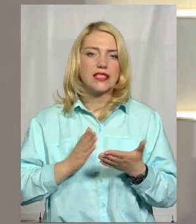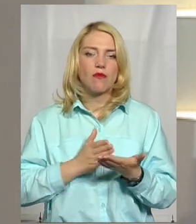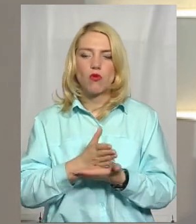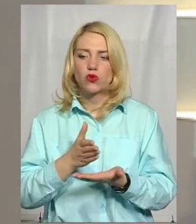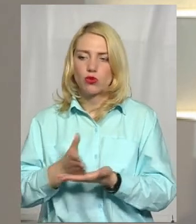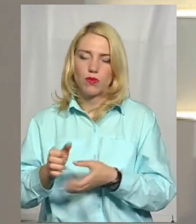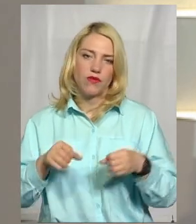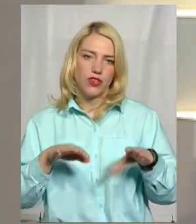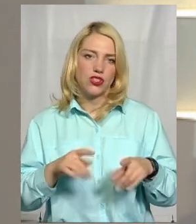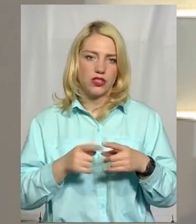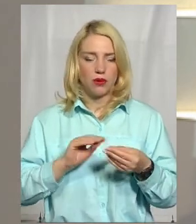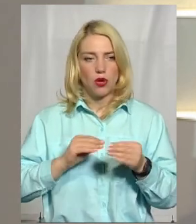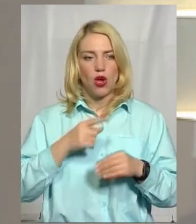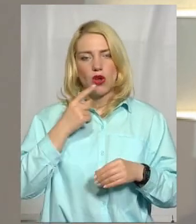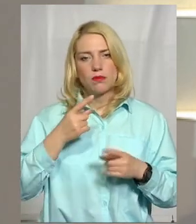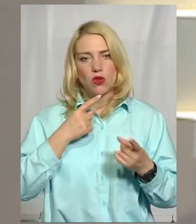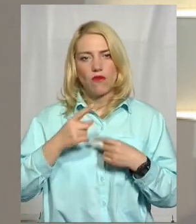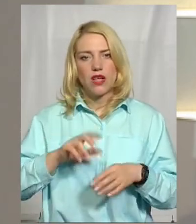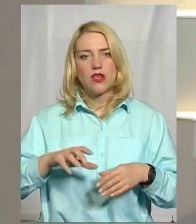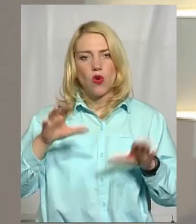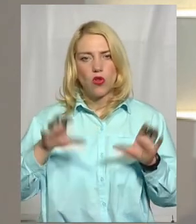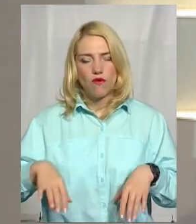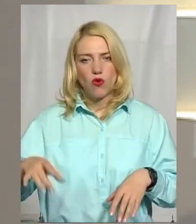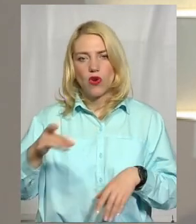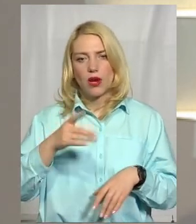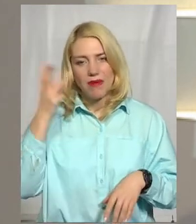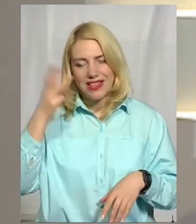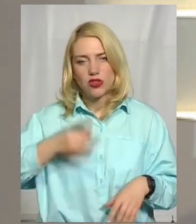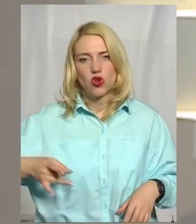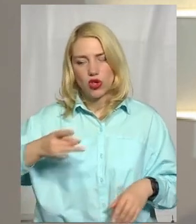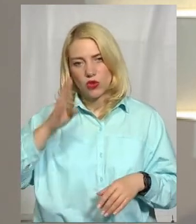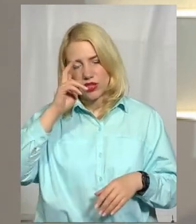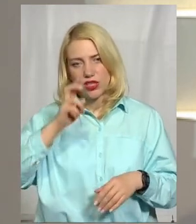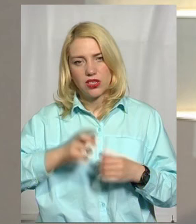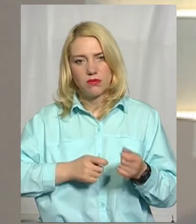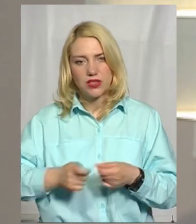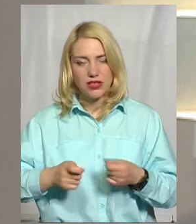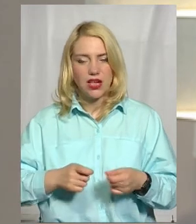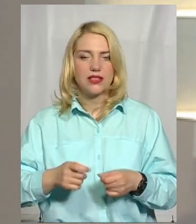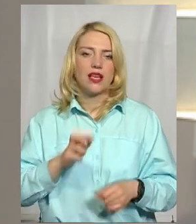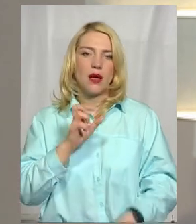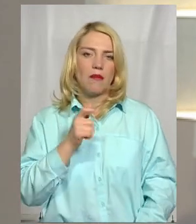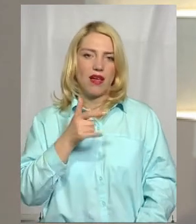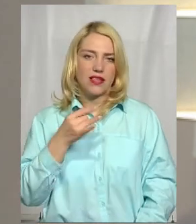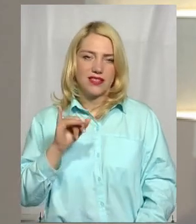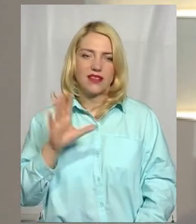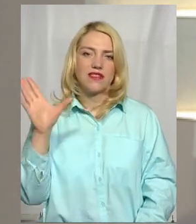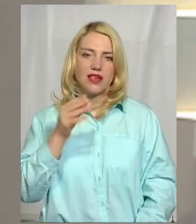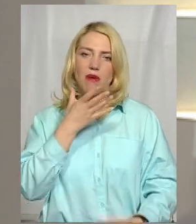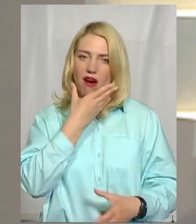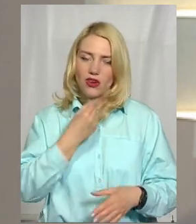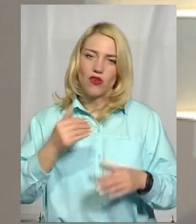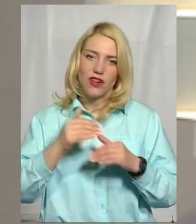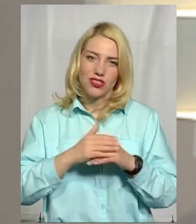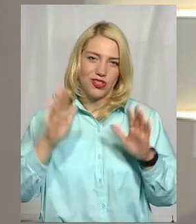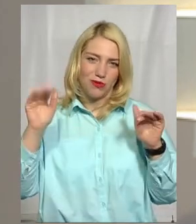Спілкувалися ми з головою Хмельницької районної державної адміністрації Артемом Байгінським. Усім гарного вечора, доброго здоров